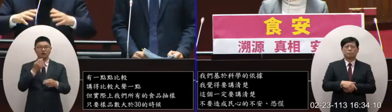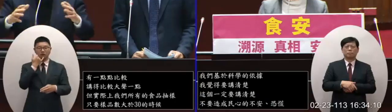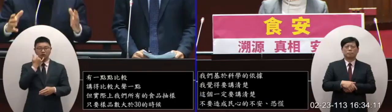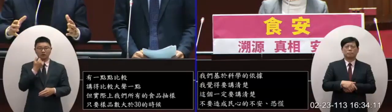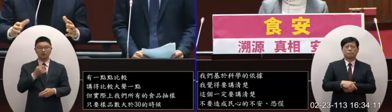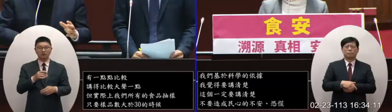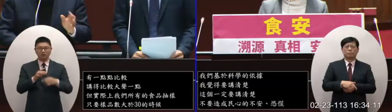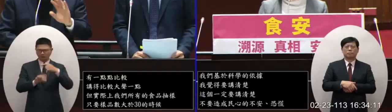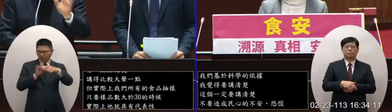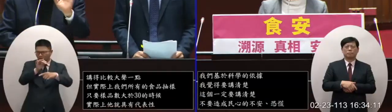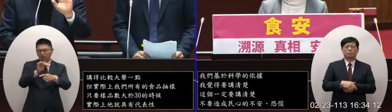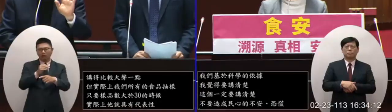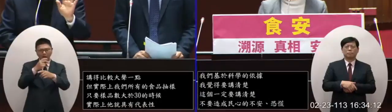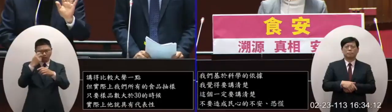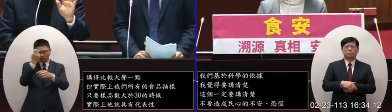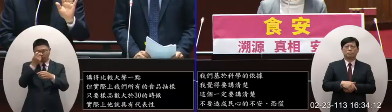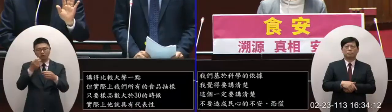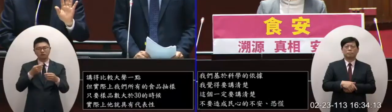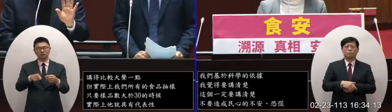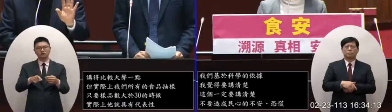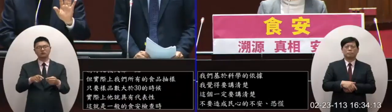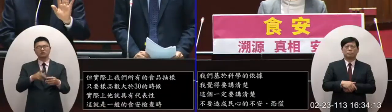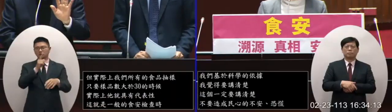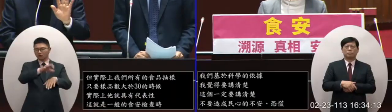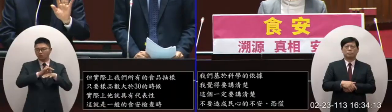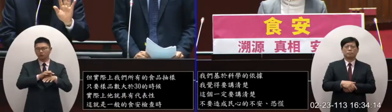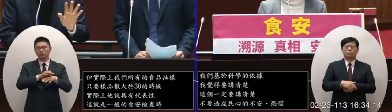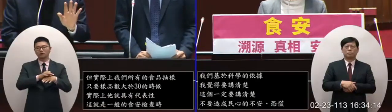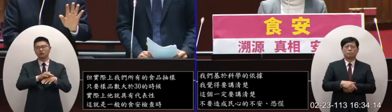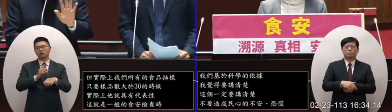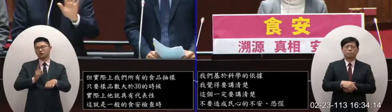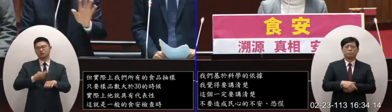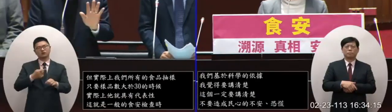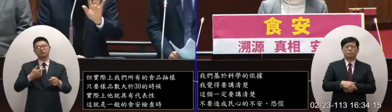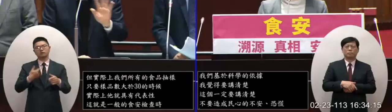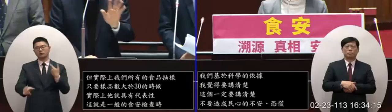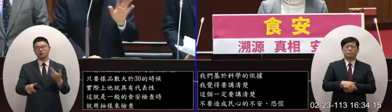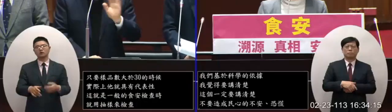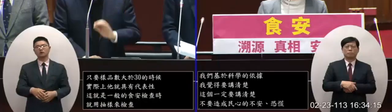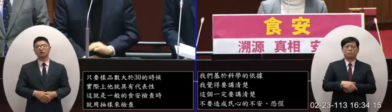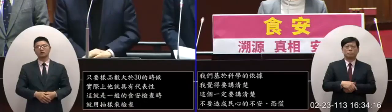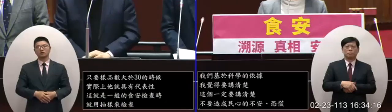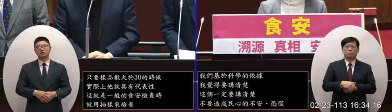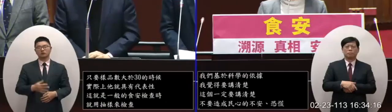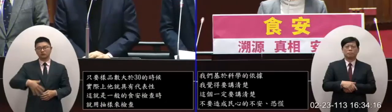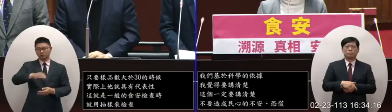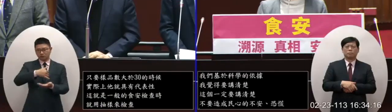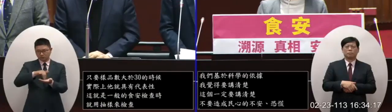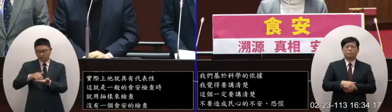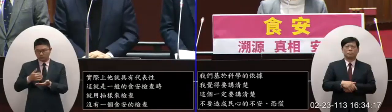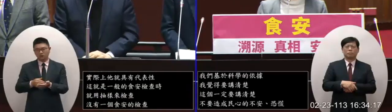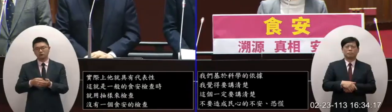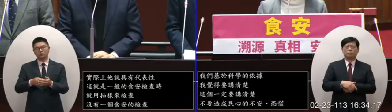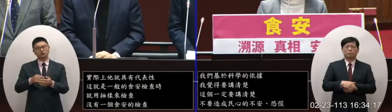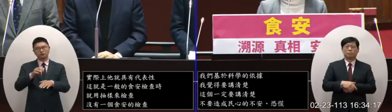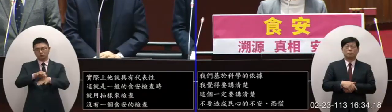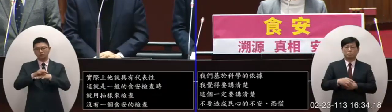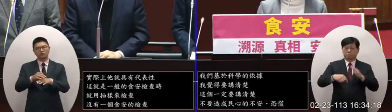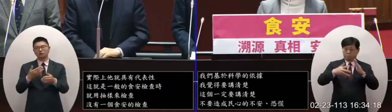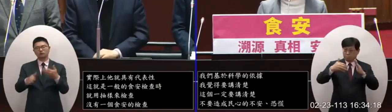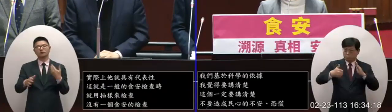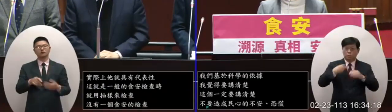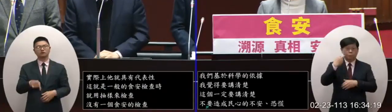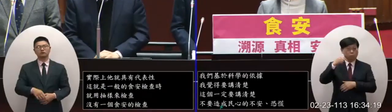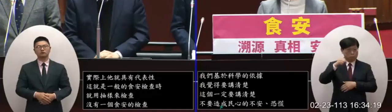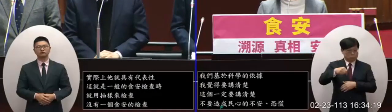是要做百分之百的這個是不合科學根據的也不合統計學的理論根據的所以院長